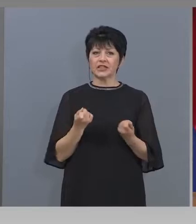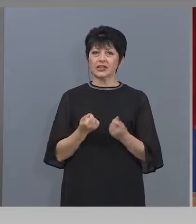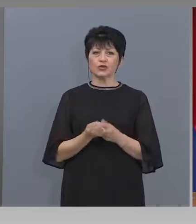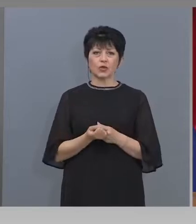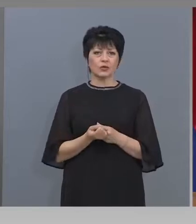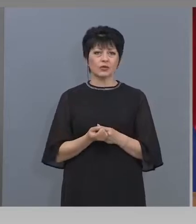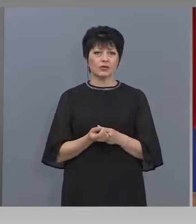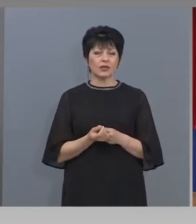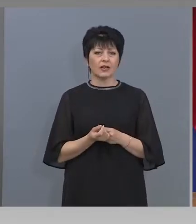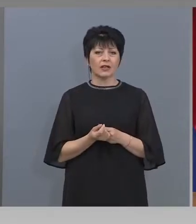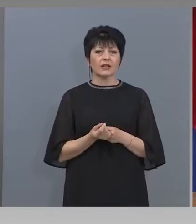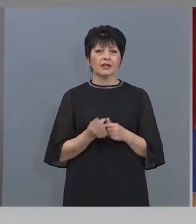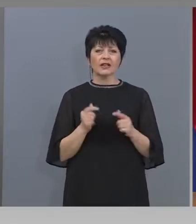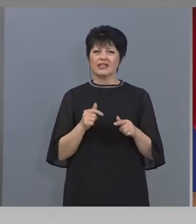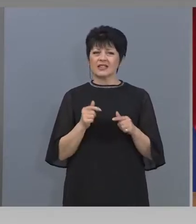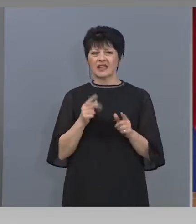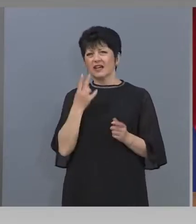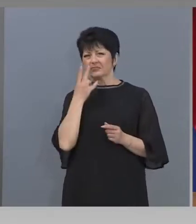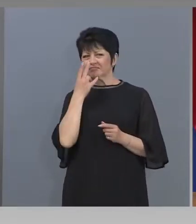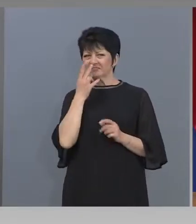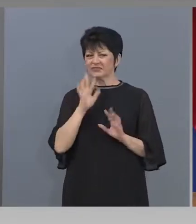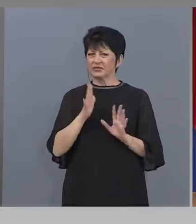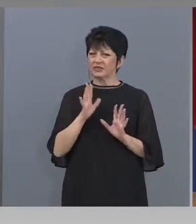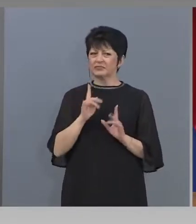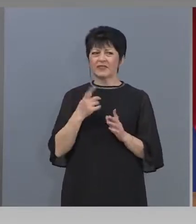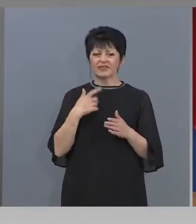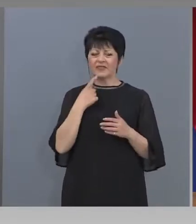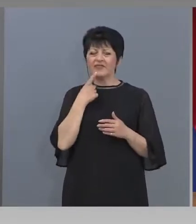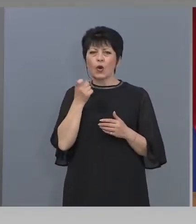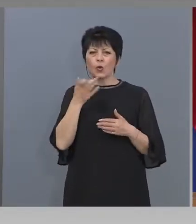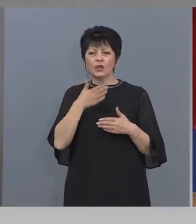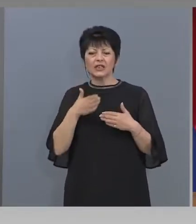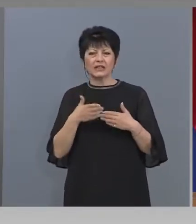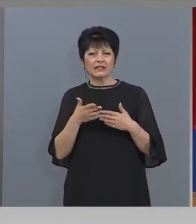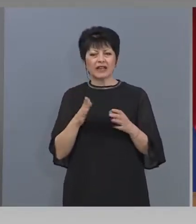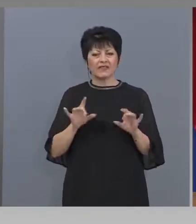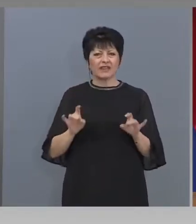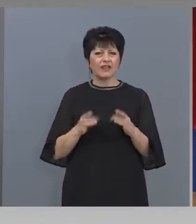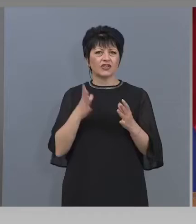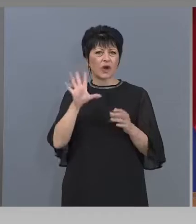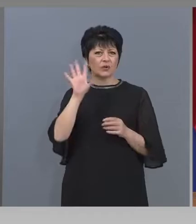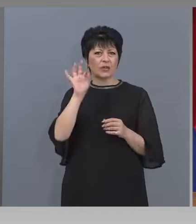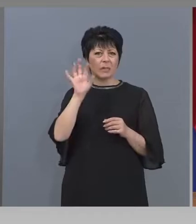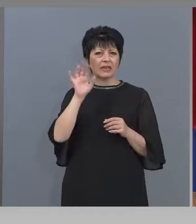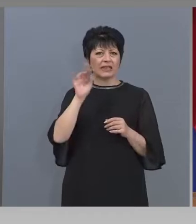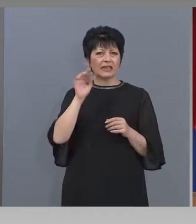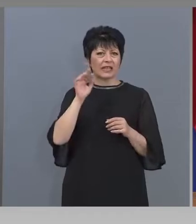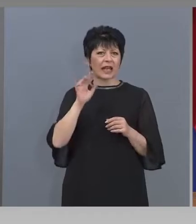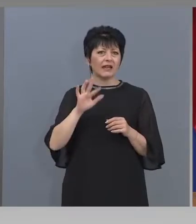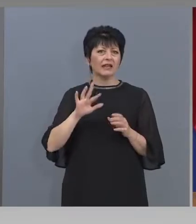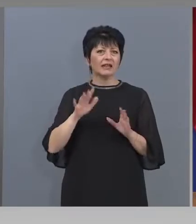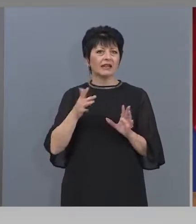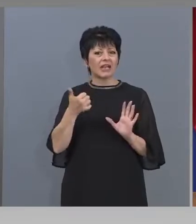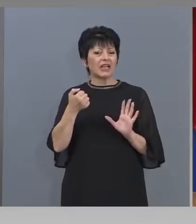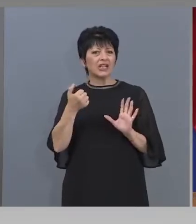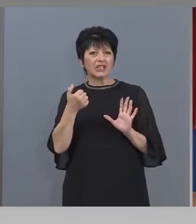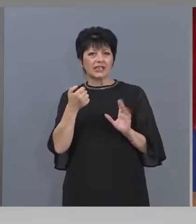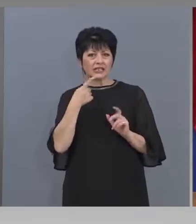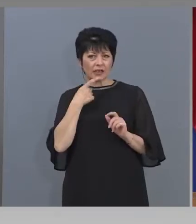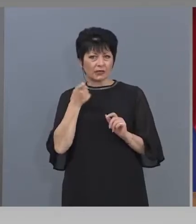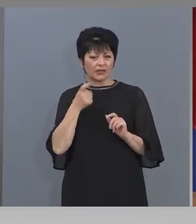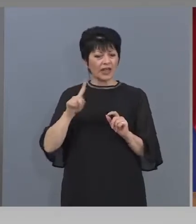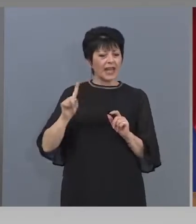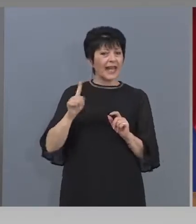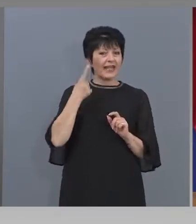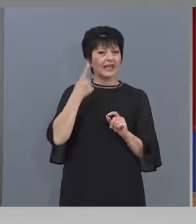сега ще ви извържа в годините, но примерно края на 50-те или началото на 60-те един